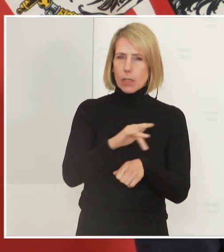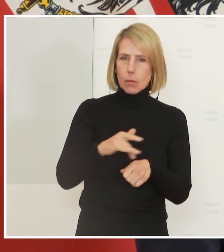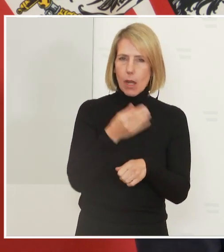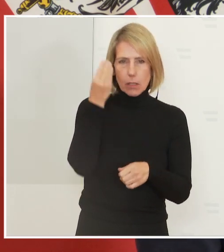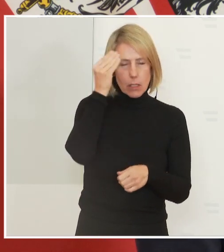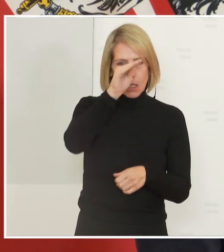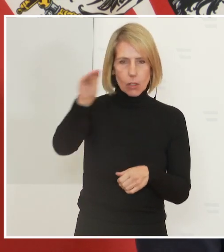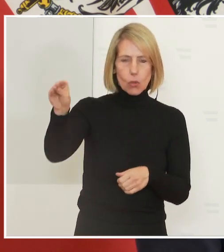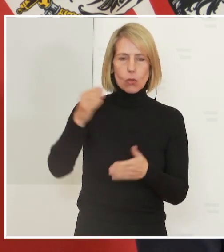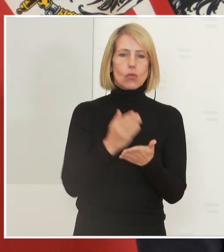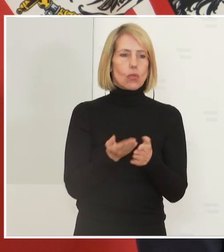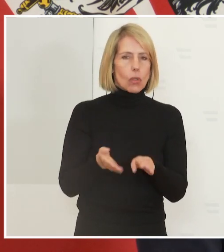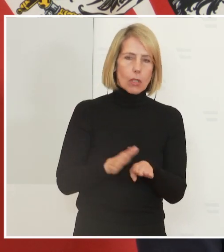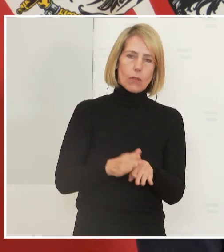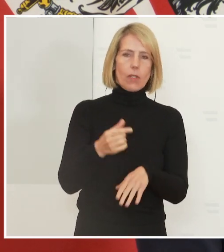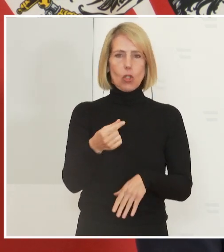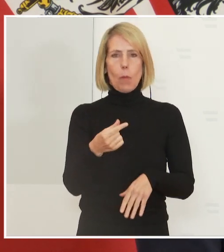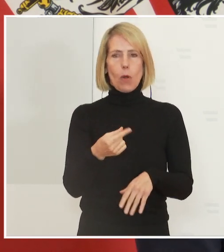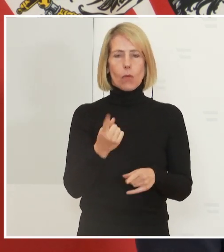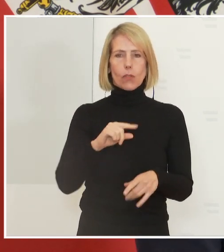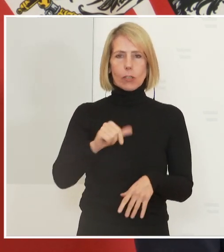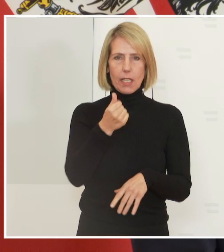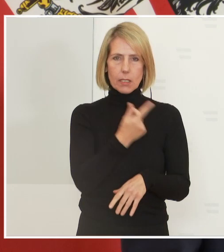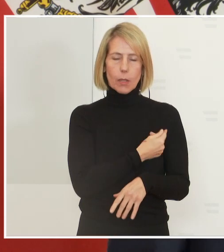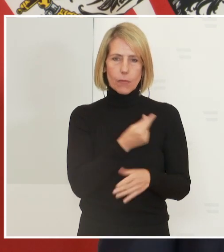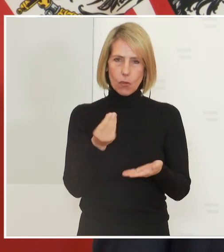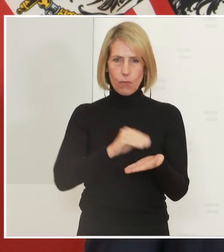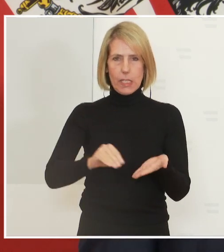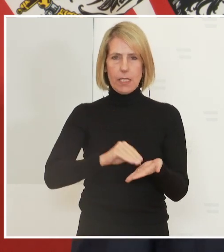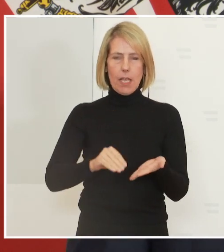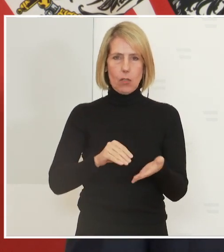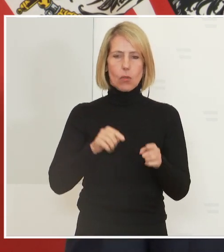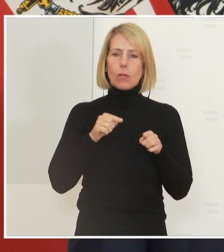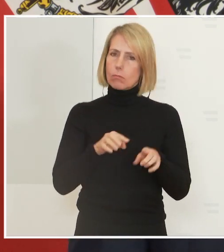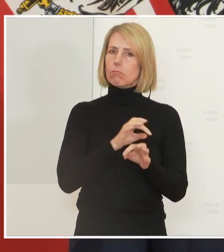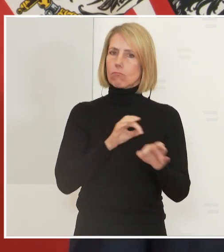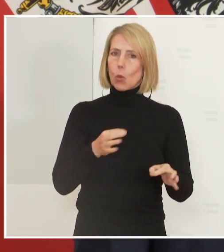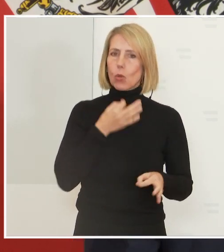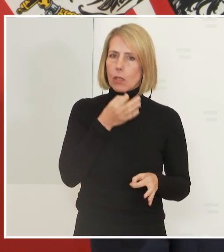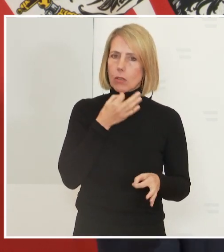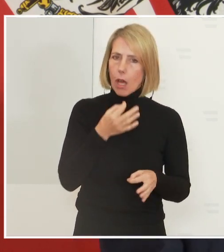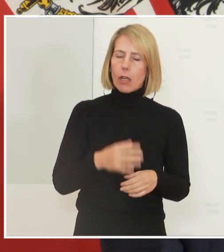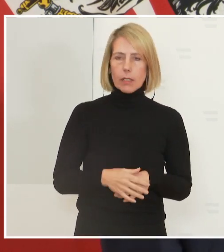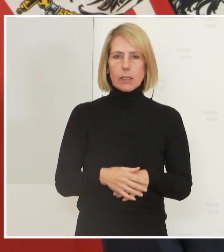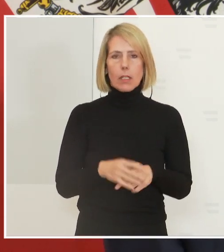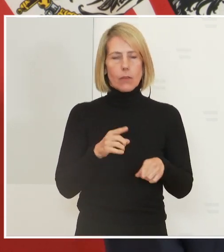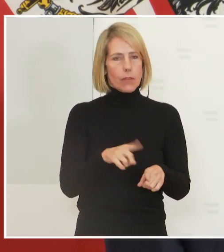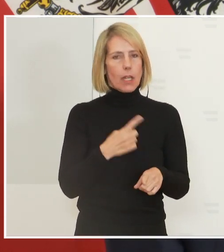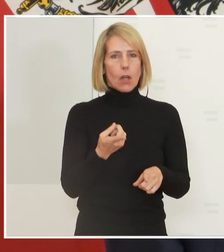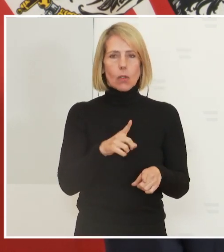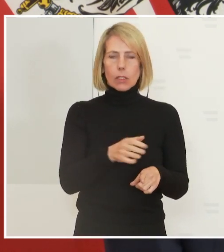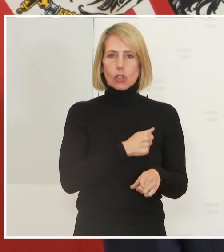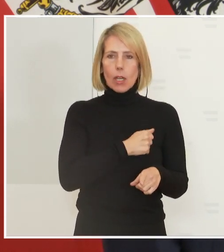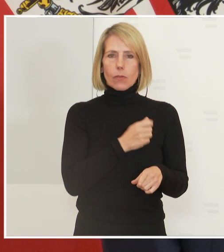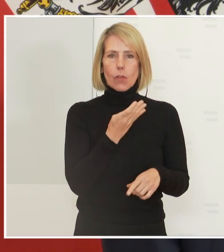mehr als eine Verdopplung der Erstimpfungen zu verzeichnen. Das sind gute Neuigkeiten. Und wir haben es geschafft, immerhin